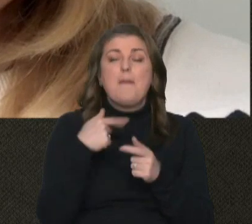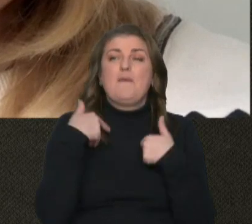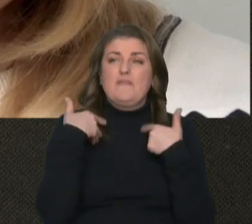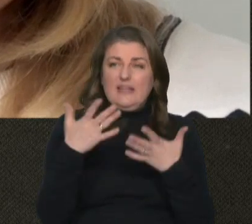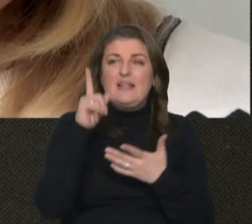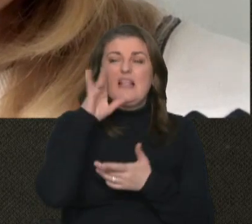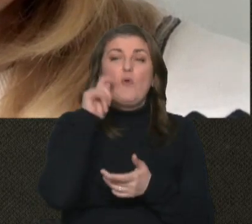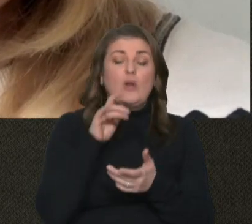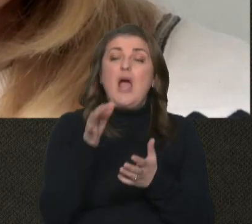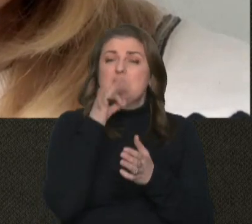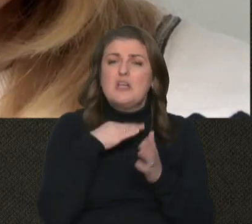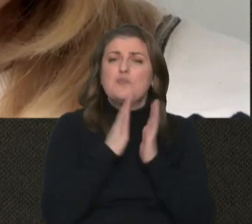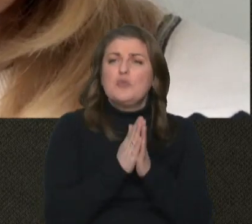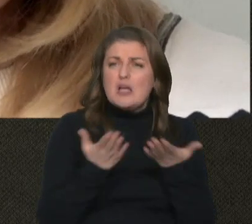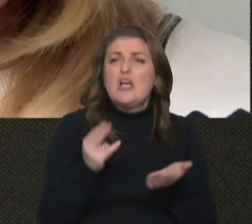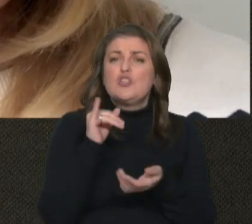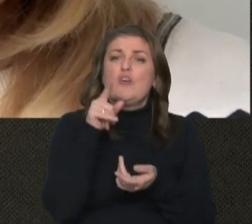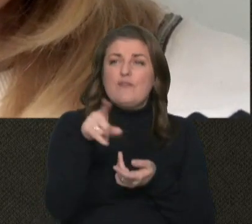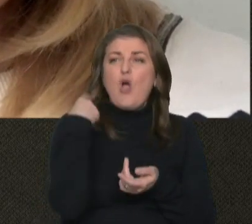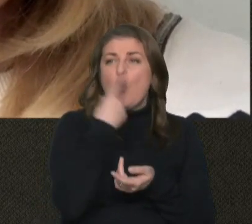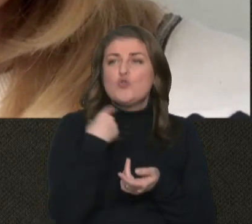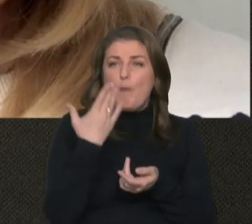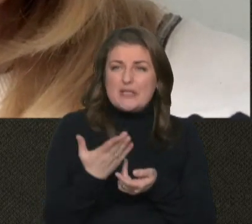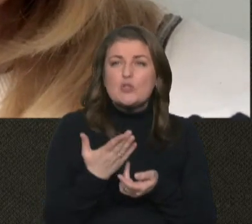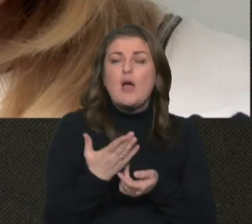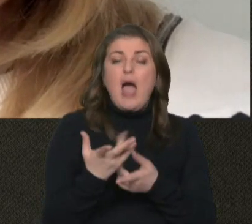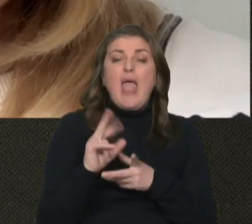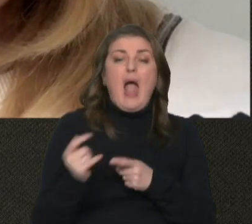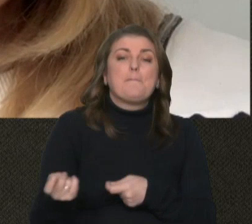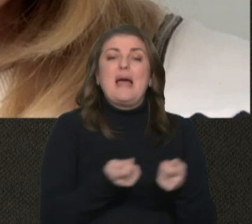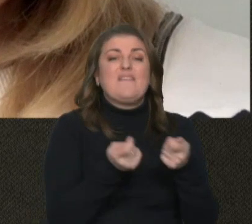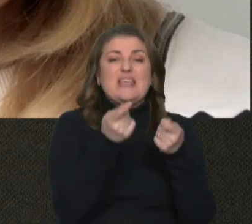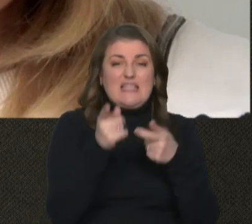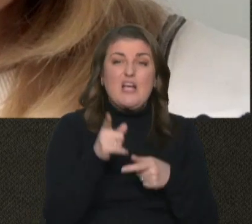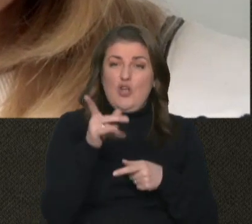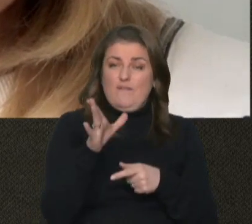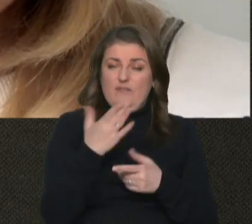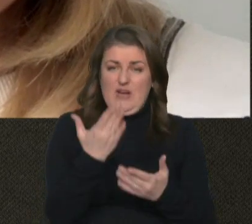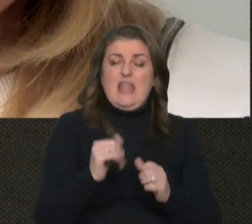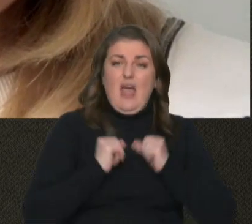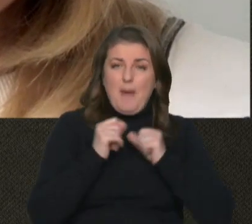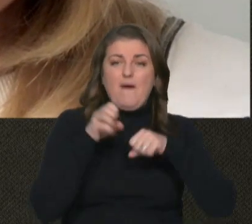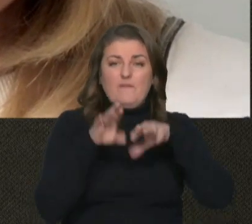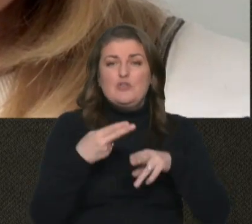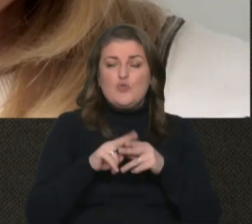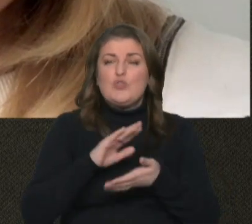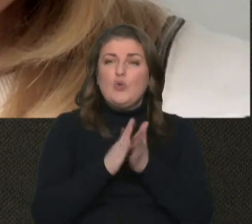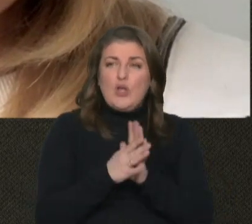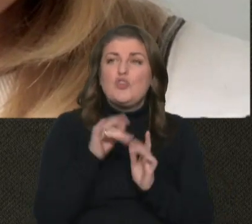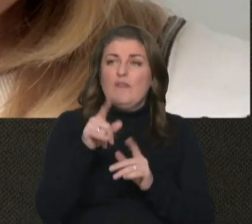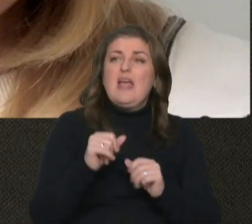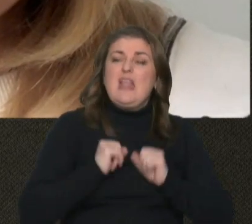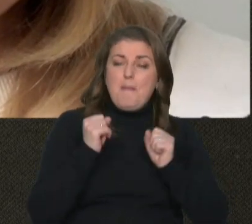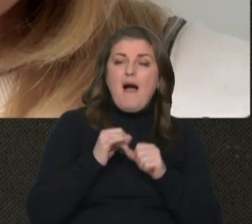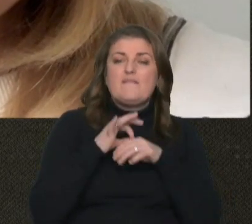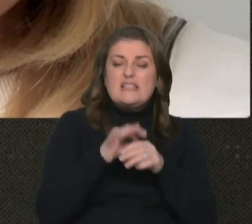вітання, слава Україні. От скажіть, будь ласка, чи ви особисто, як перевізники, чи ви намагалися вирішити цю ситуацію? Чи намагалися вести